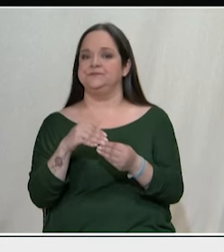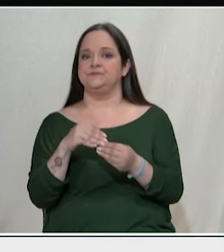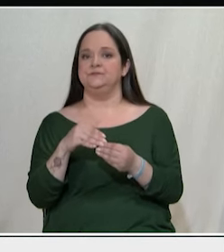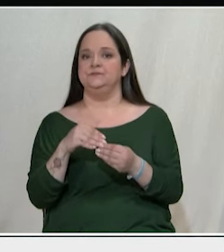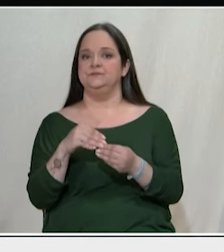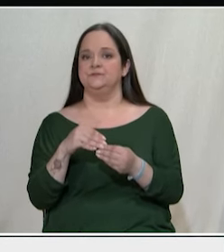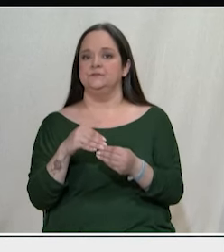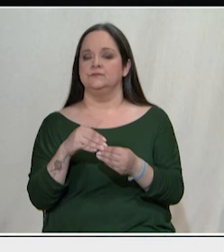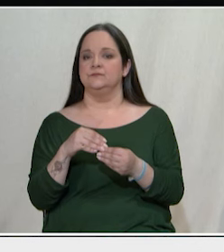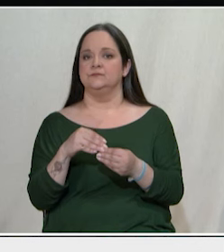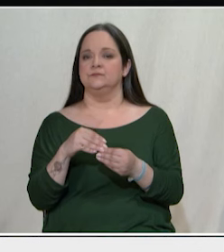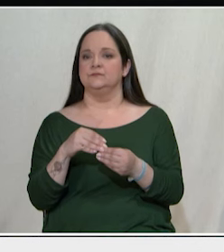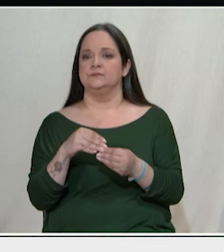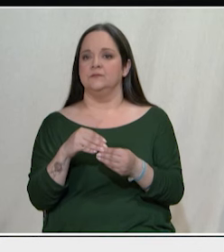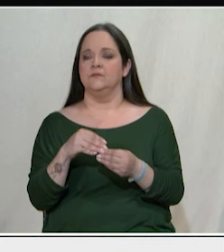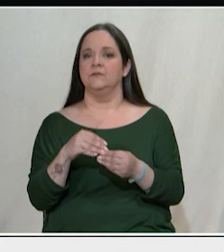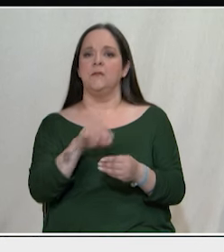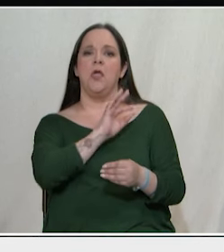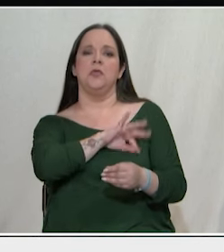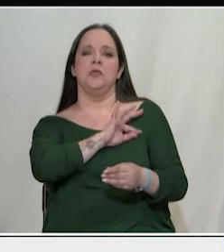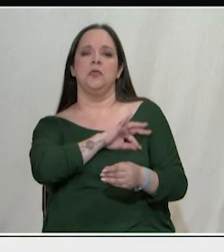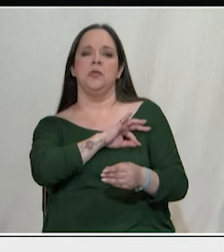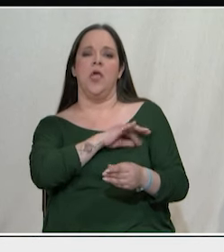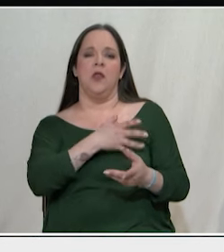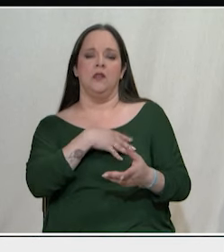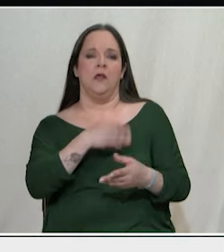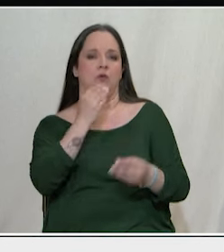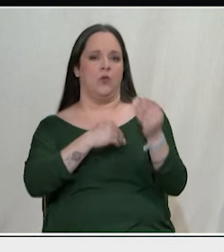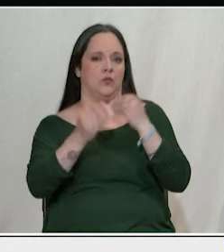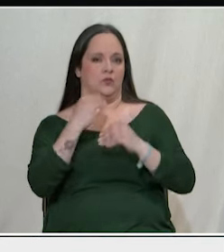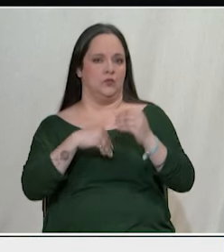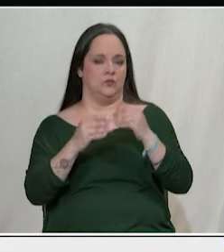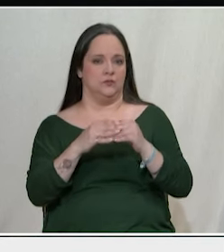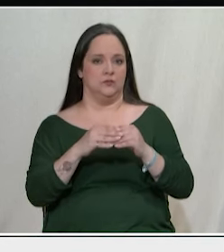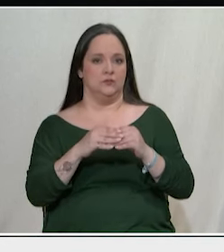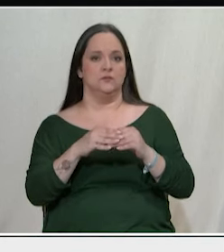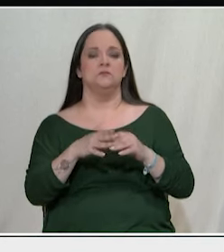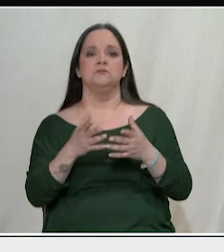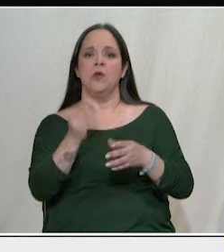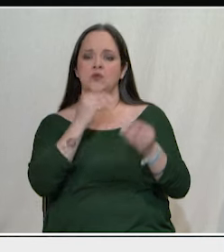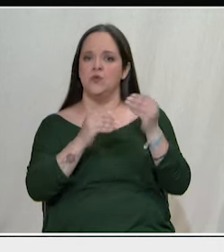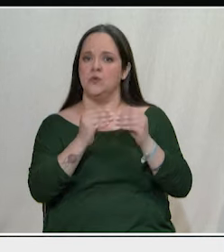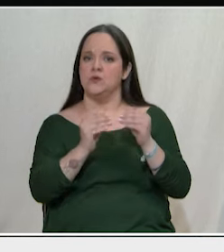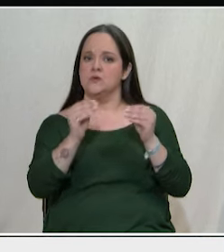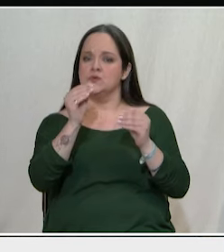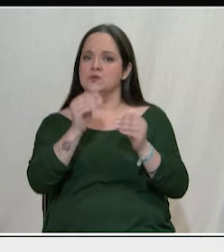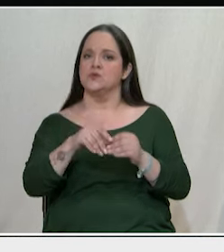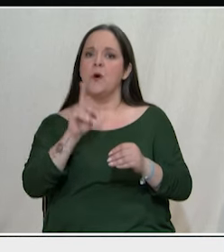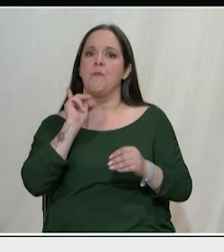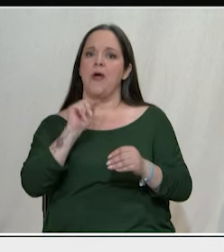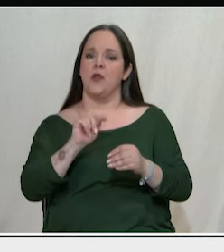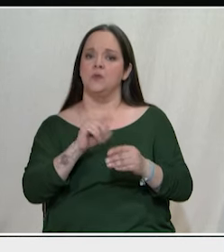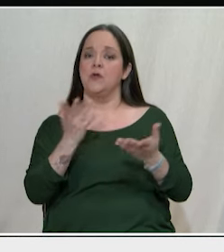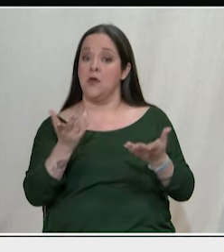παχηλά, ας πούμε, προνόμια και τρώει κι άλλα τόσα και άλλα τόσα παράνομα. Τότε